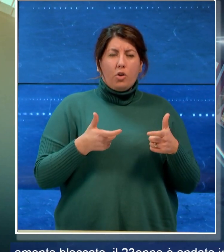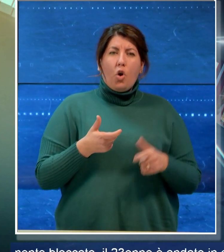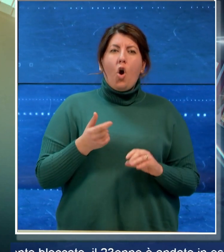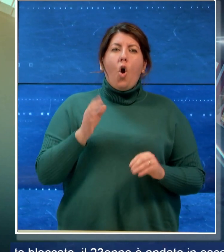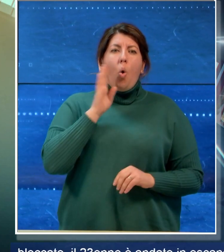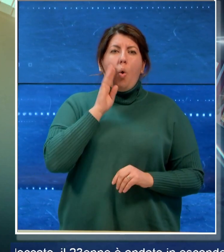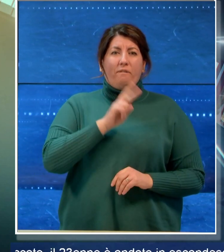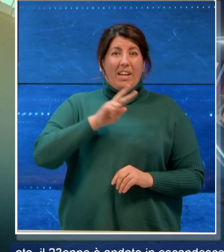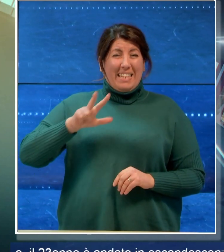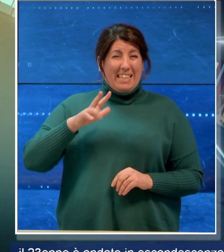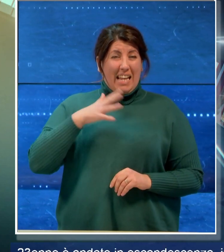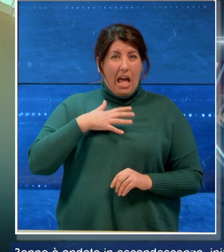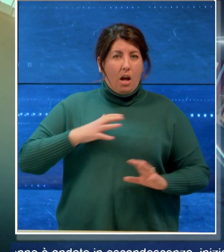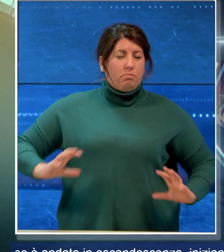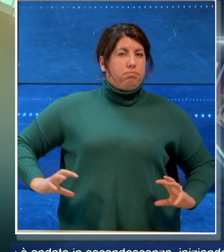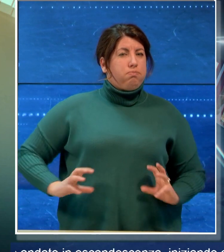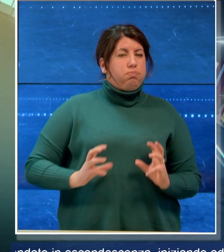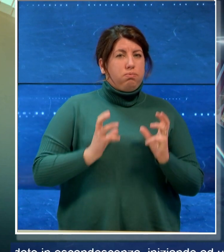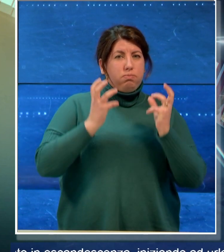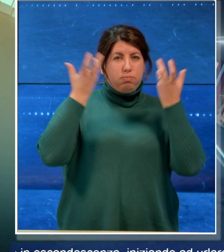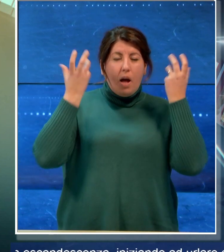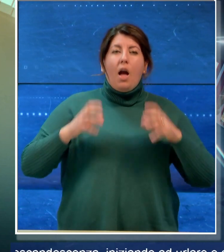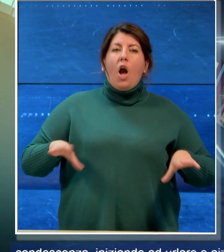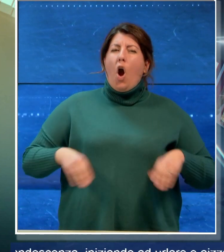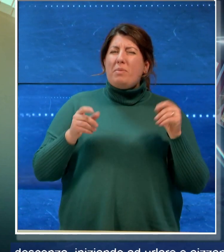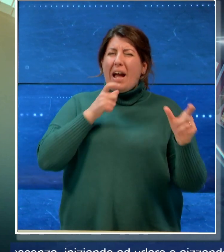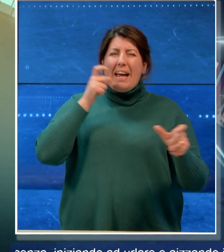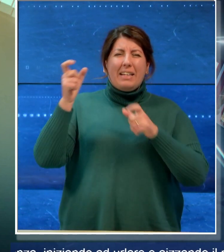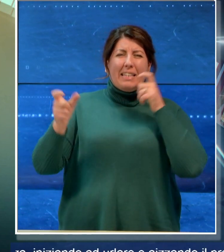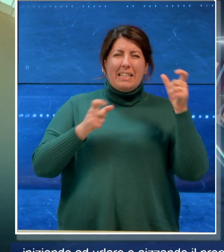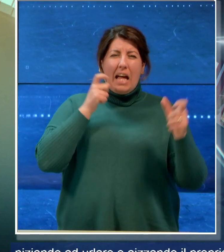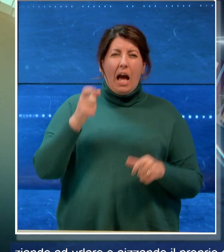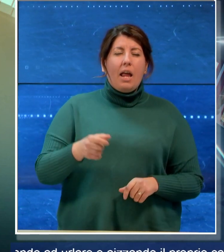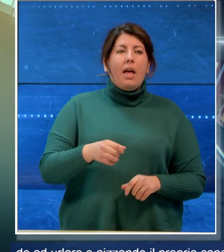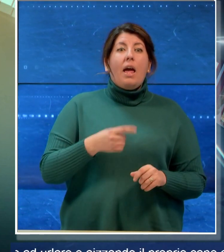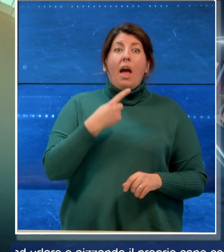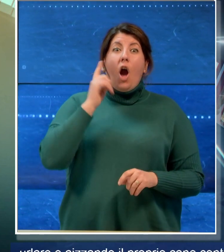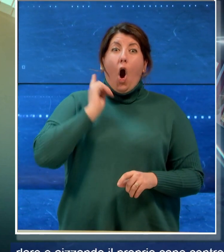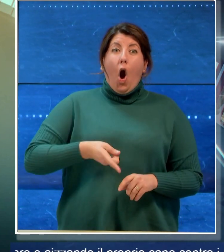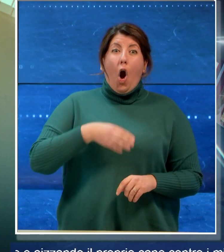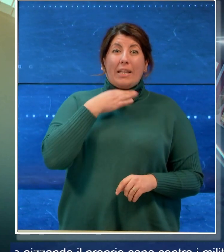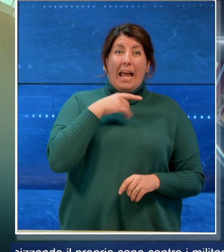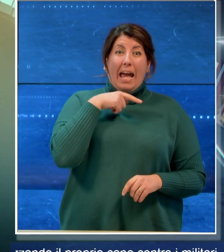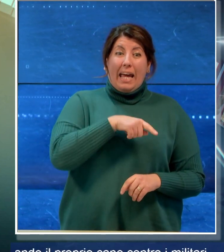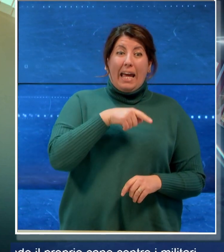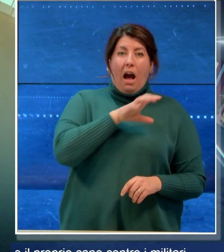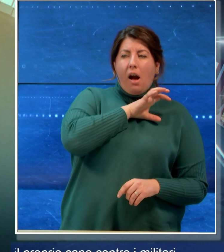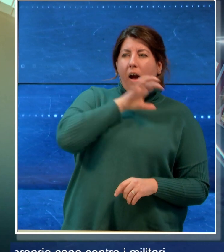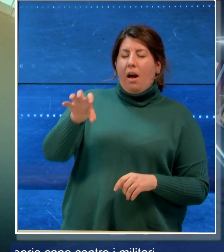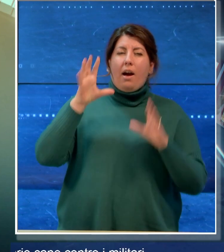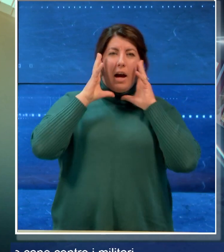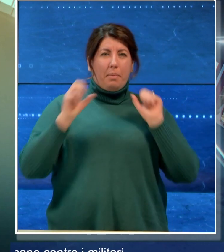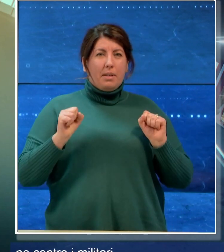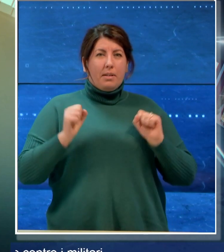è andato in escandescenza iniziando ad urlare e aizzando il proprio cane contro i